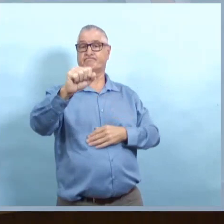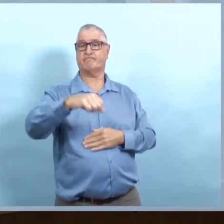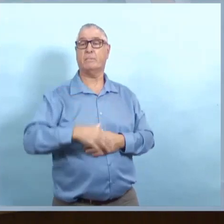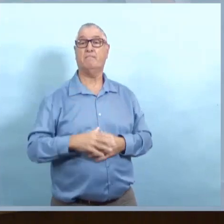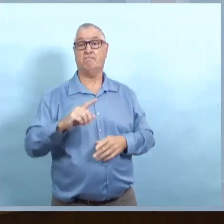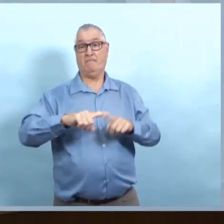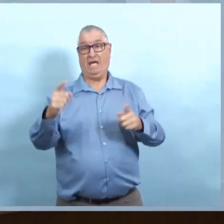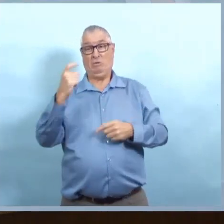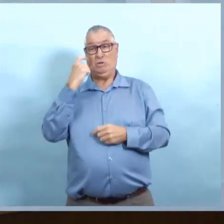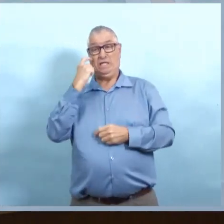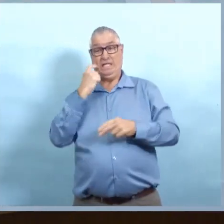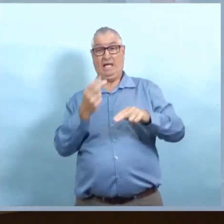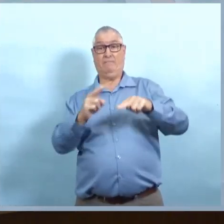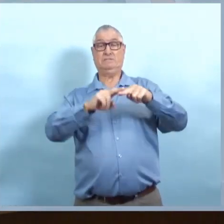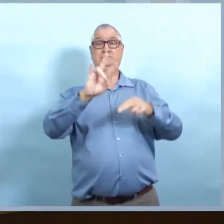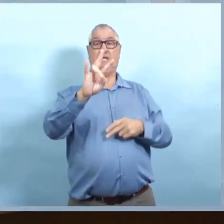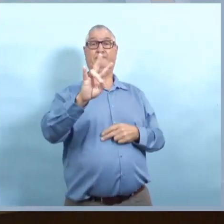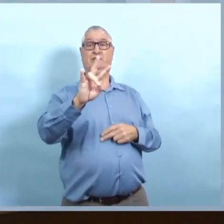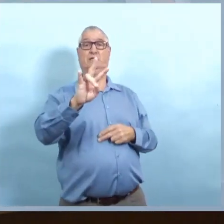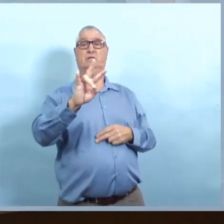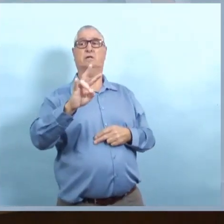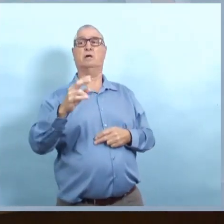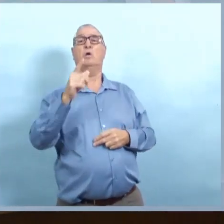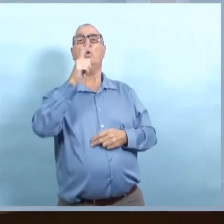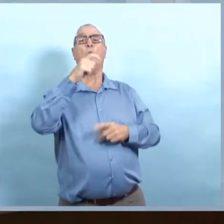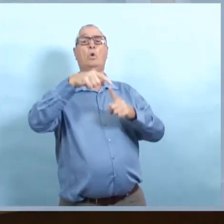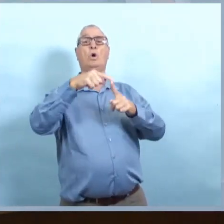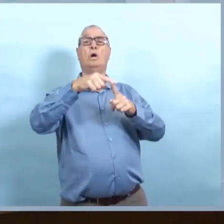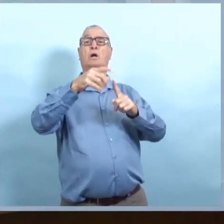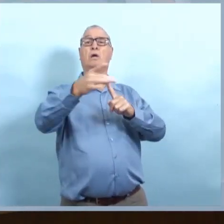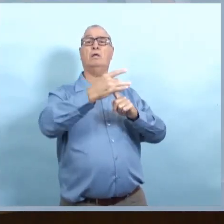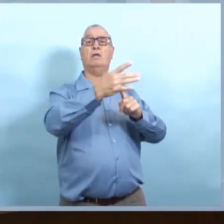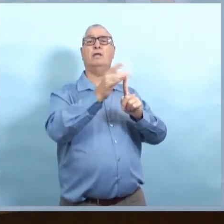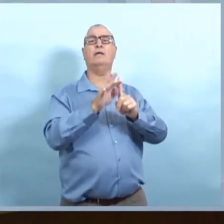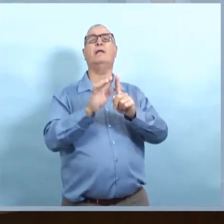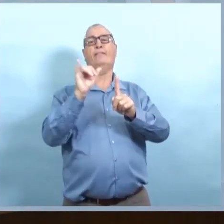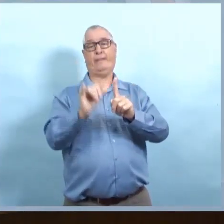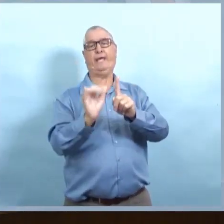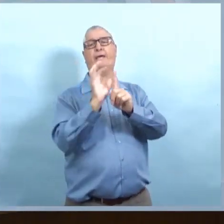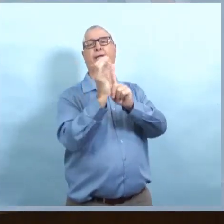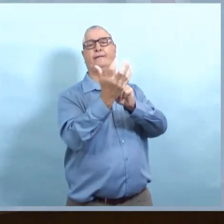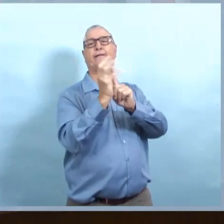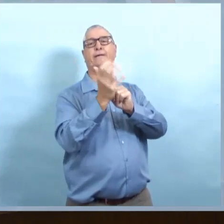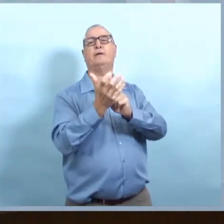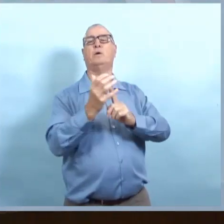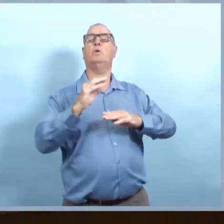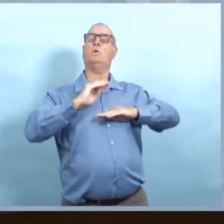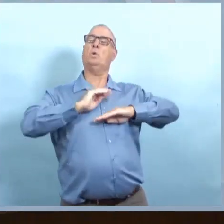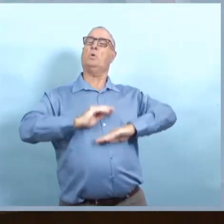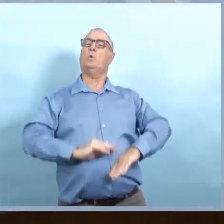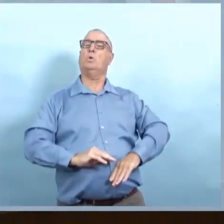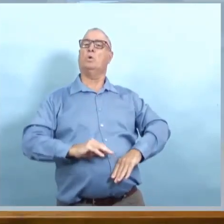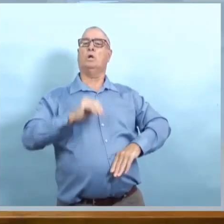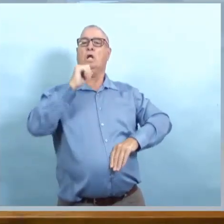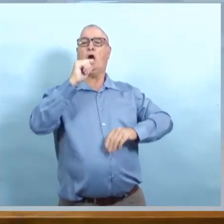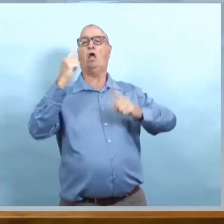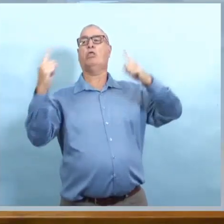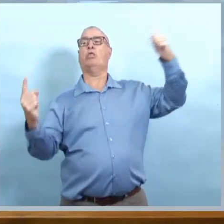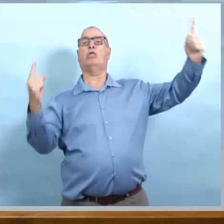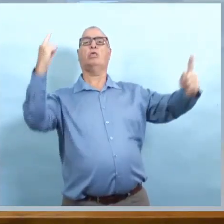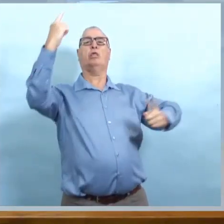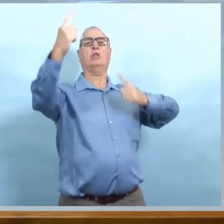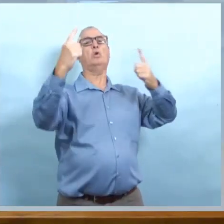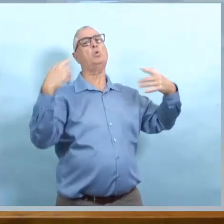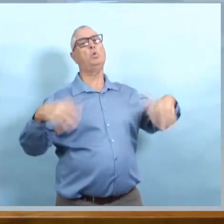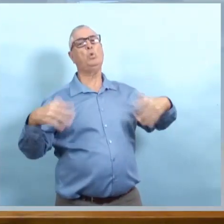savons qu'il y eu une augmentation de nombre de cas. Bien sûr, nous sommes inquiets en voyant cela. Et même si nous savons